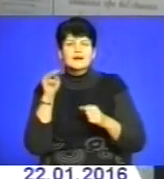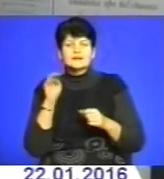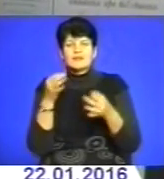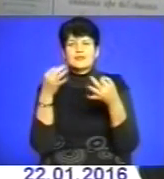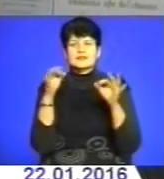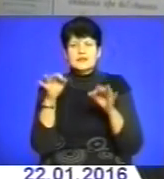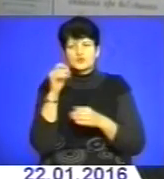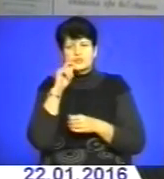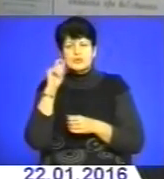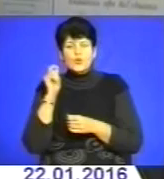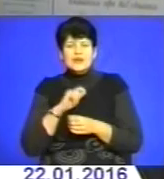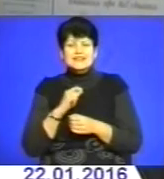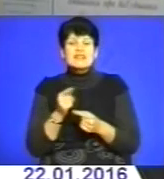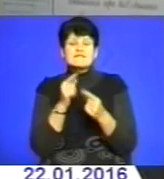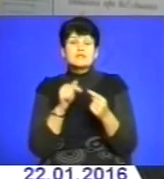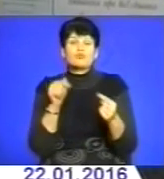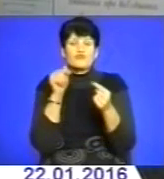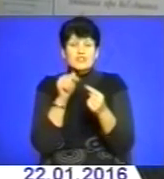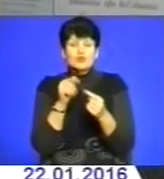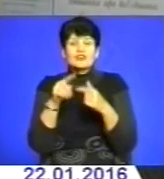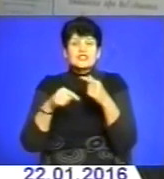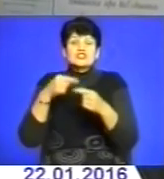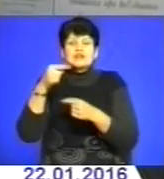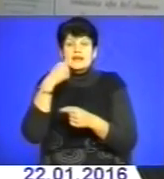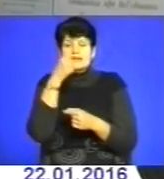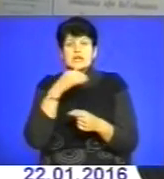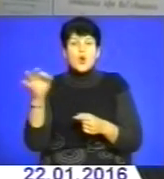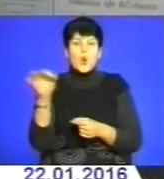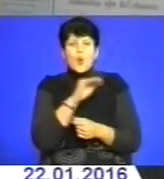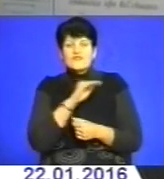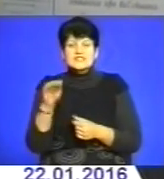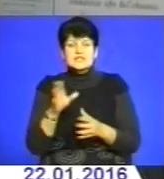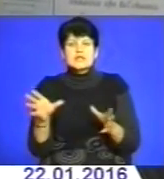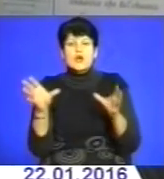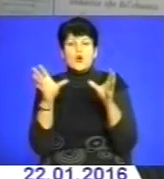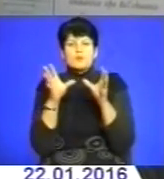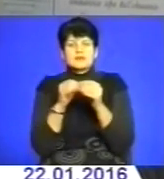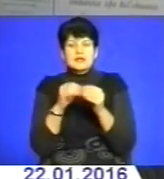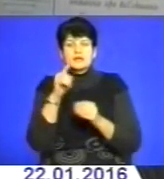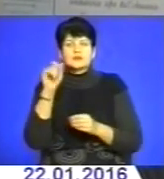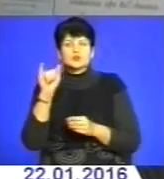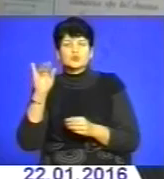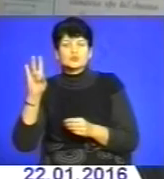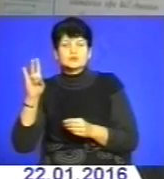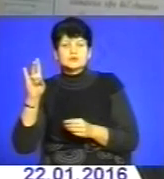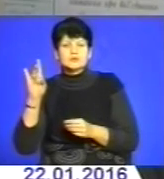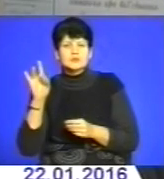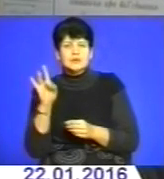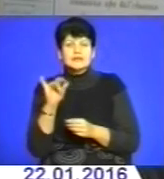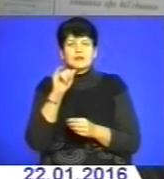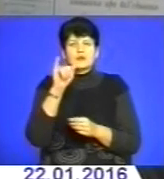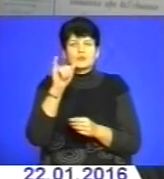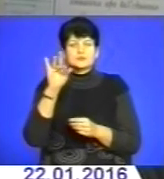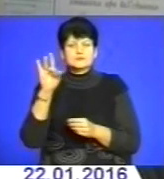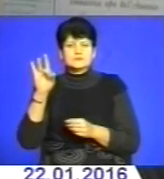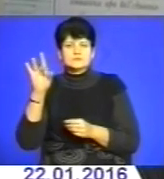України, а відповідно через рік офіційне об'єднання Західної Української Народної Республіки і Української Народної Республіки.